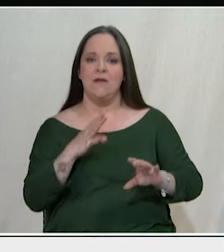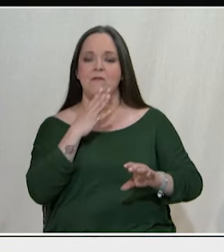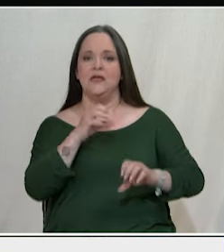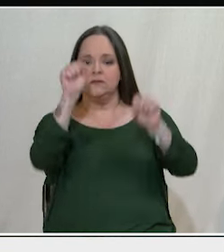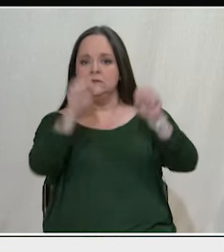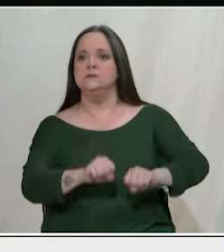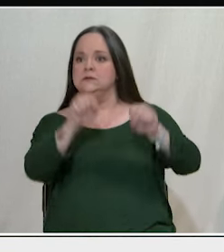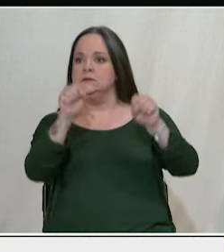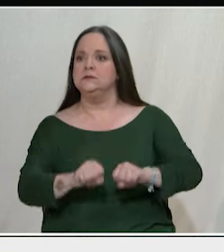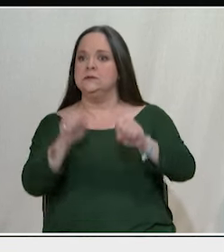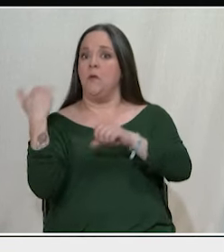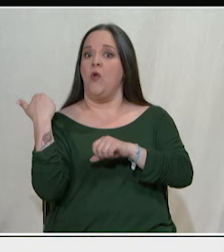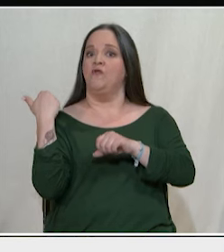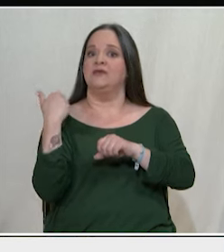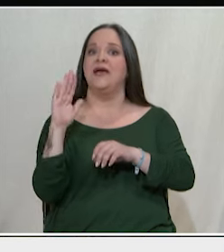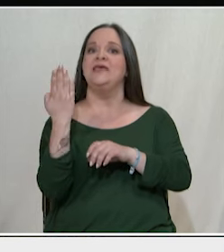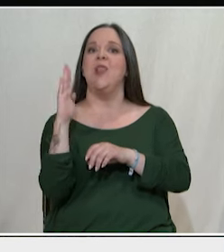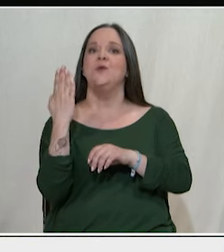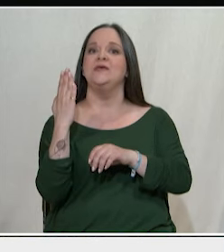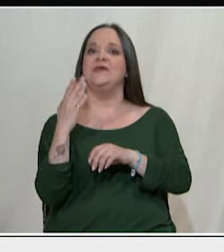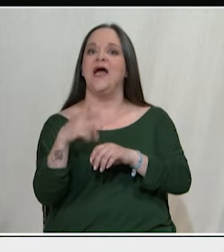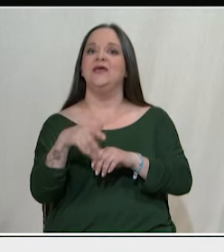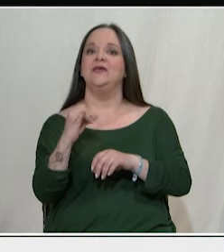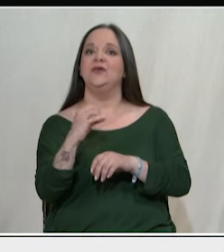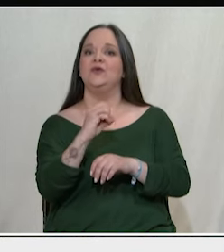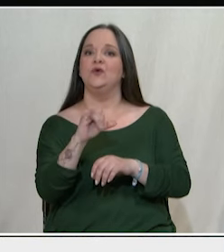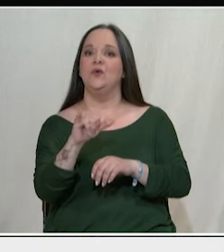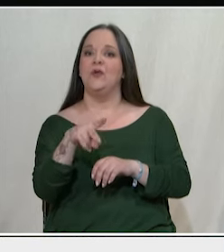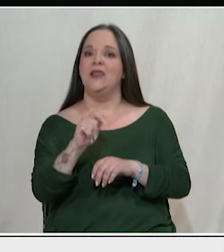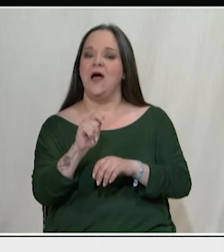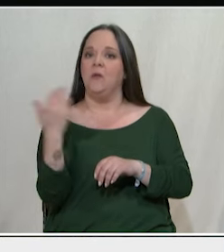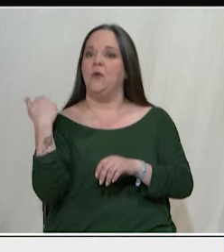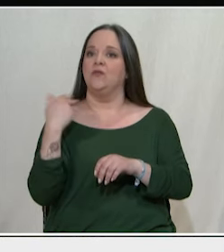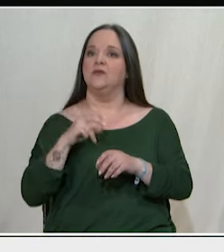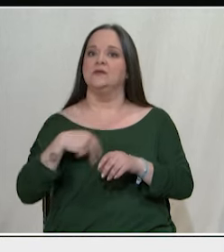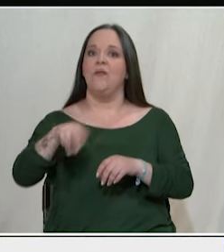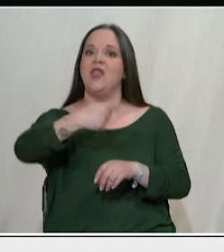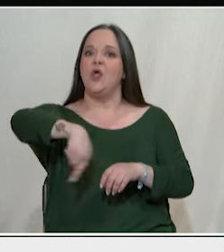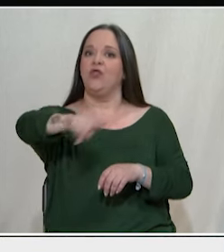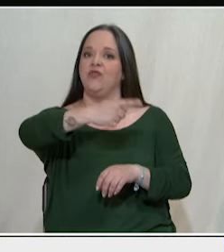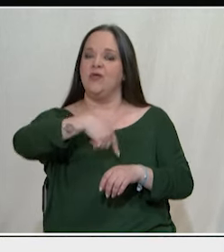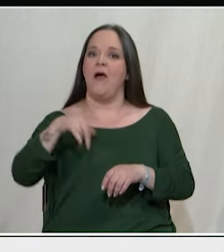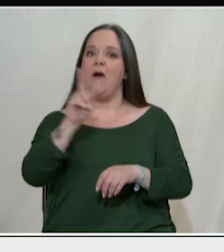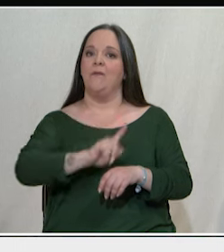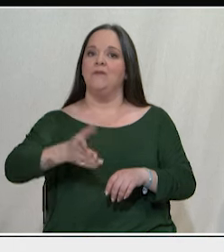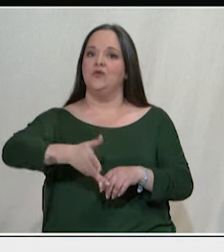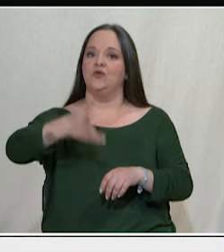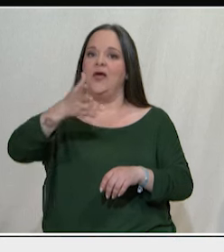Πρόσφατα είχαμε τη σιαλουργία στις Γιούλα. Προχθές στην περιοδία του Κυριάκου Μητσοτάκη στη Βέρεια